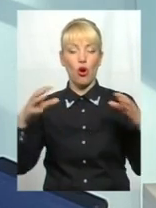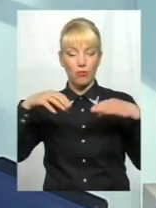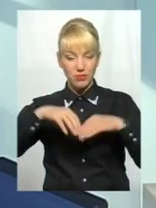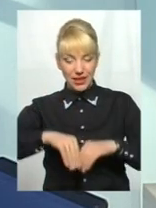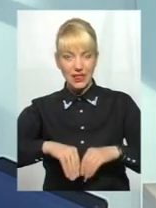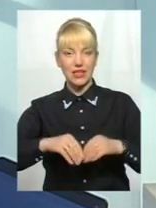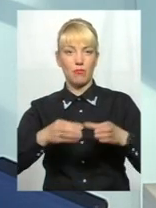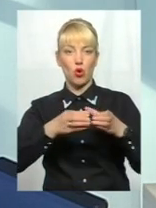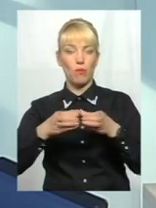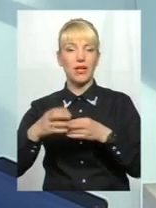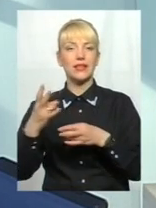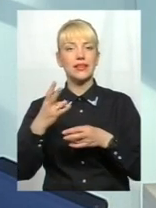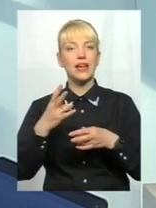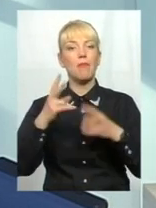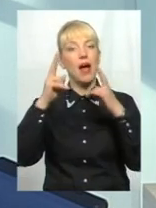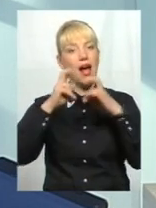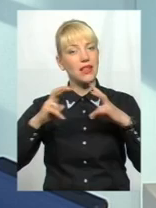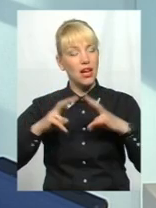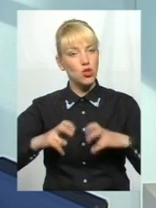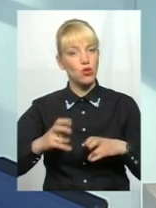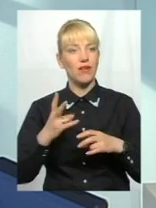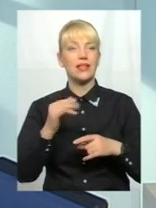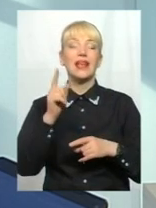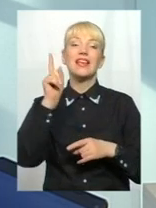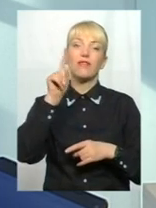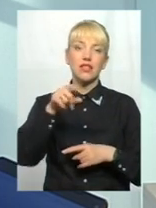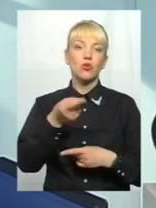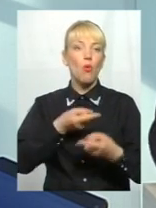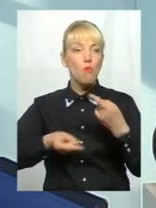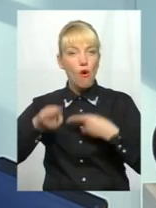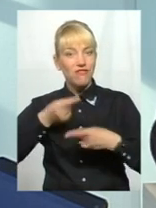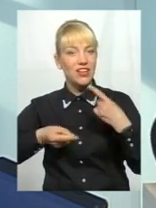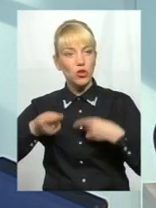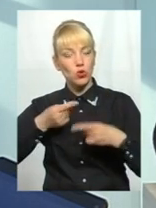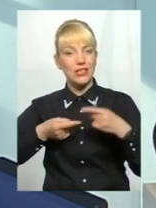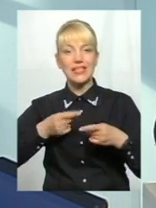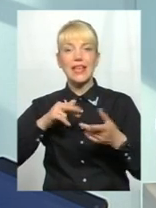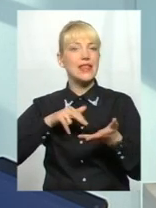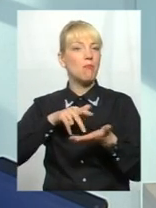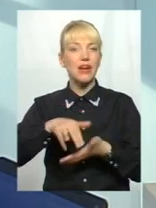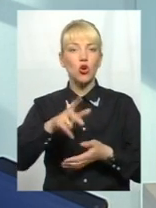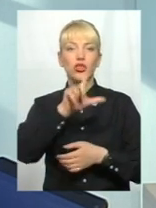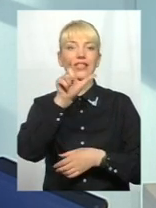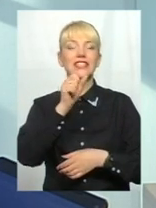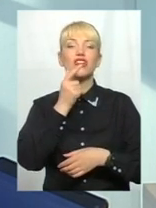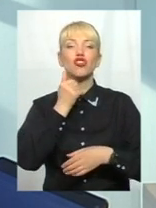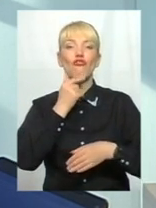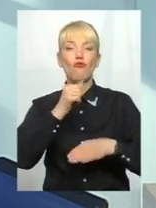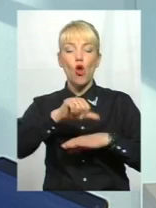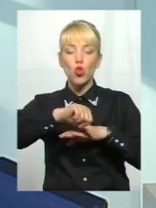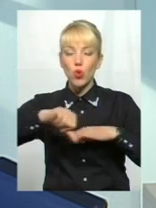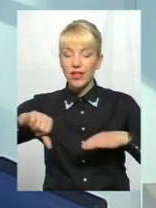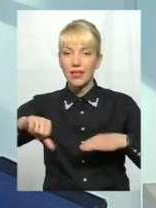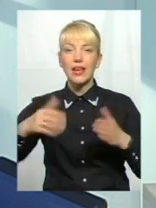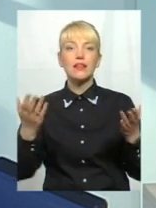досвід аналізувати і сказати, що все-таки повернутися, не переходити за червону лінію, якими повинні бути